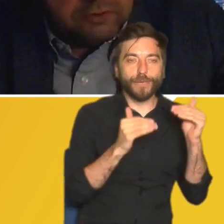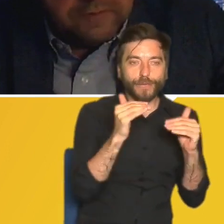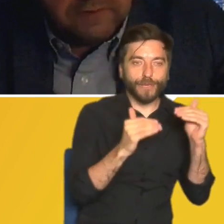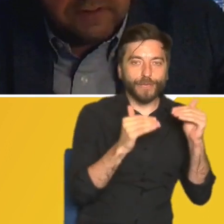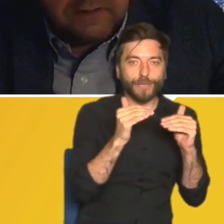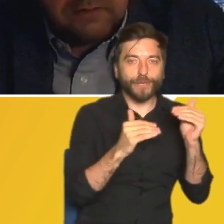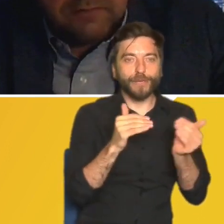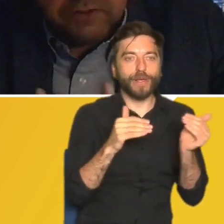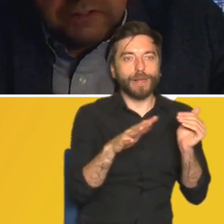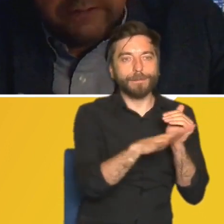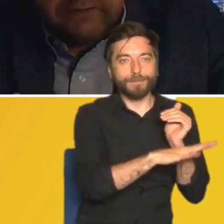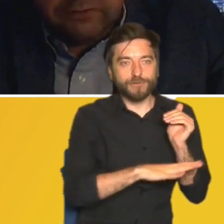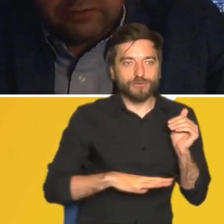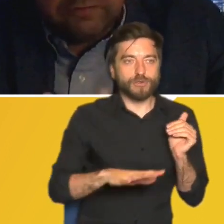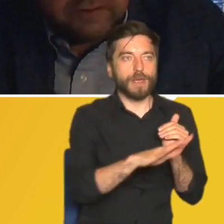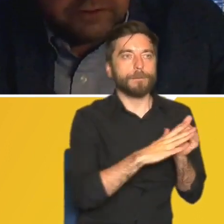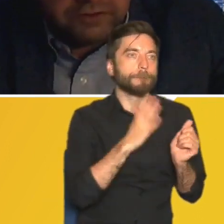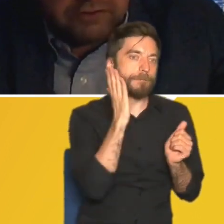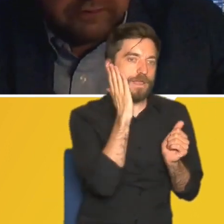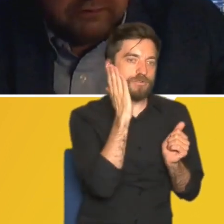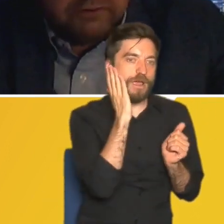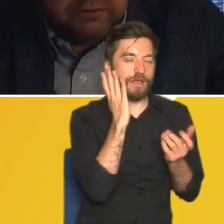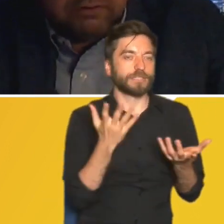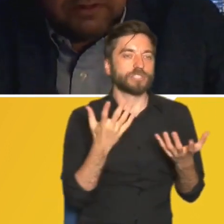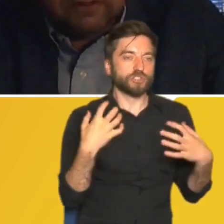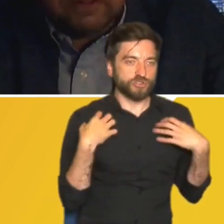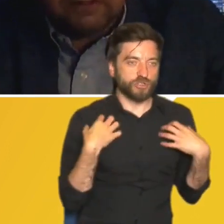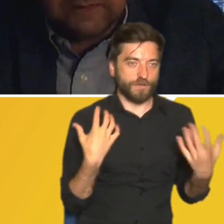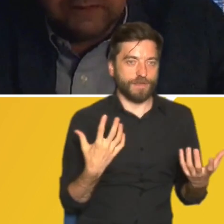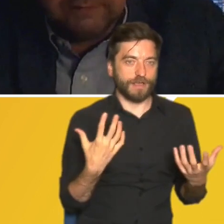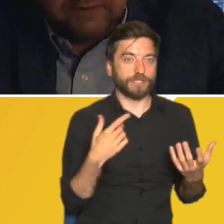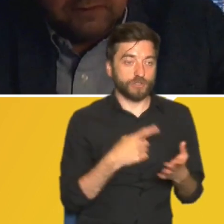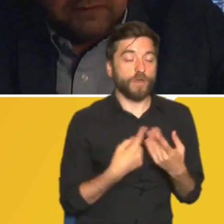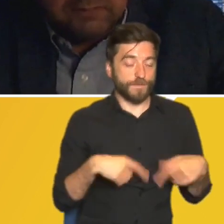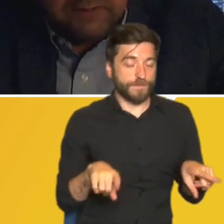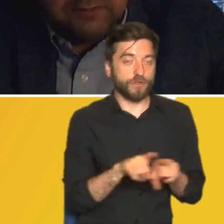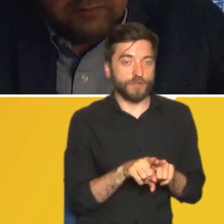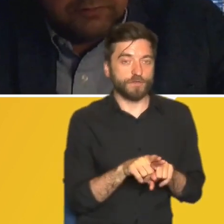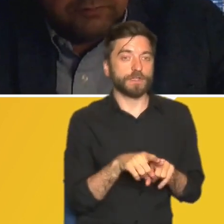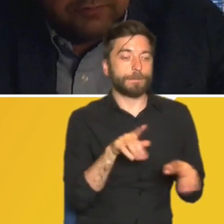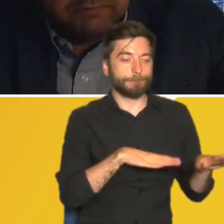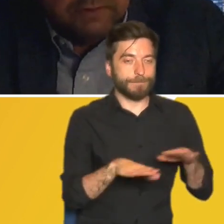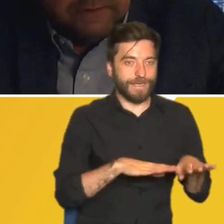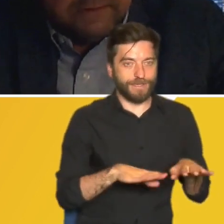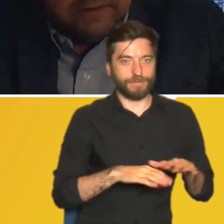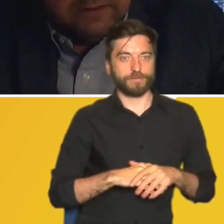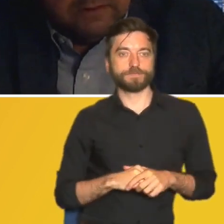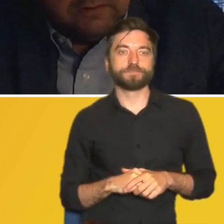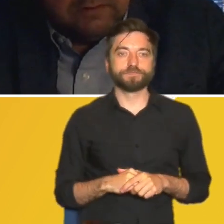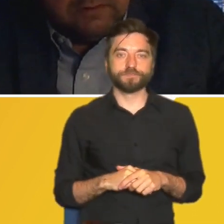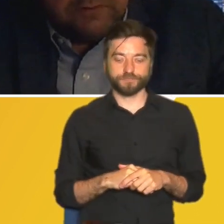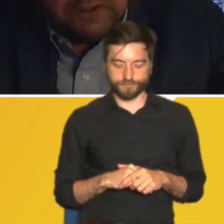środowiska mieszkalnego środowiska życiowego i to jest realizowane na miejscu w związku z tym